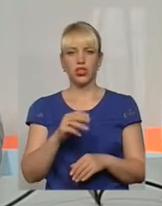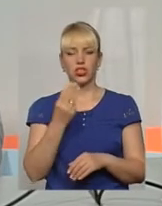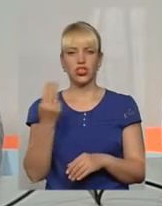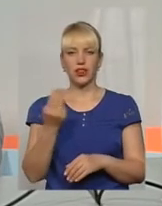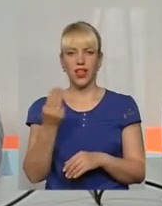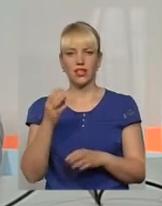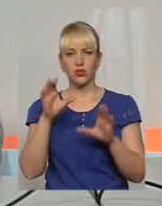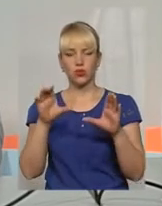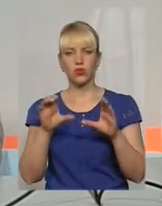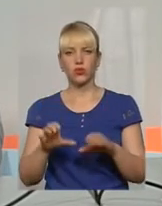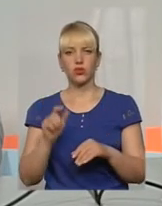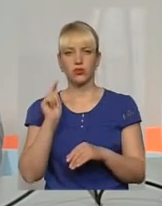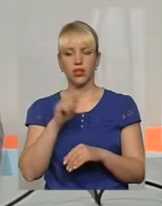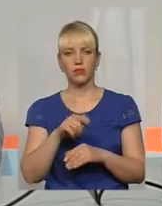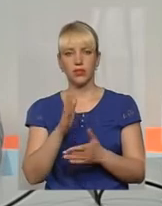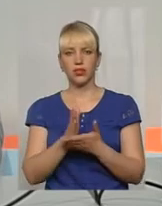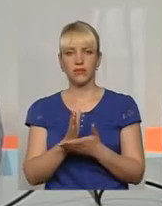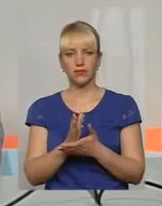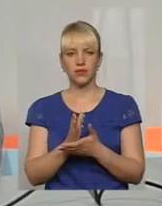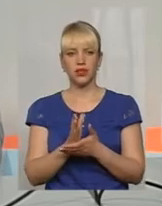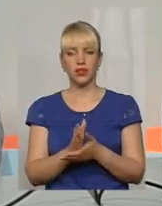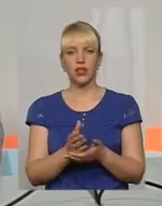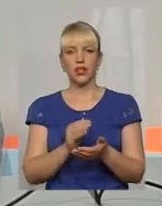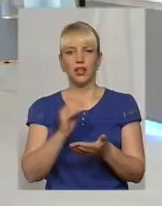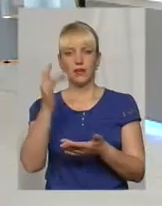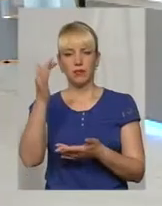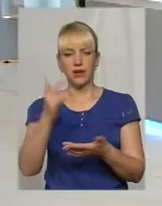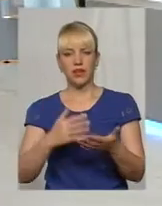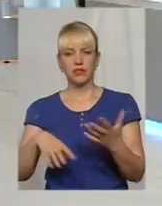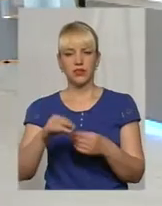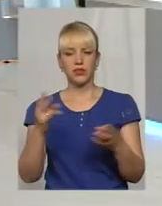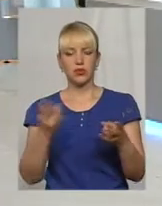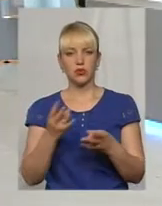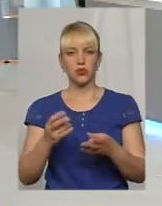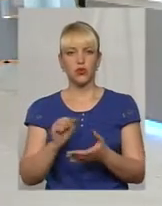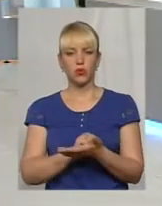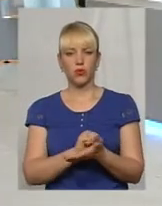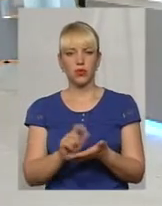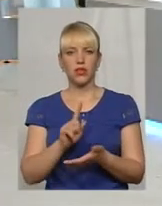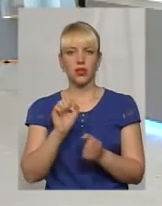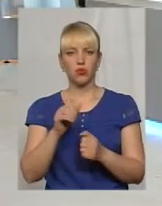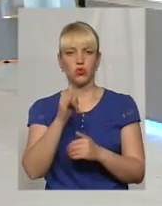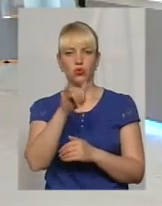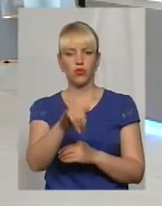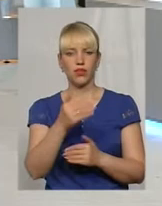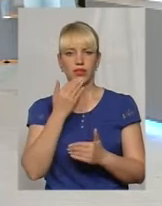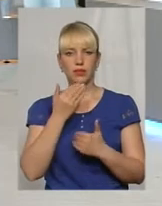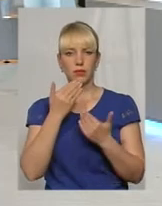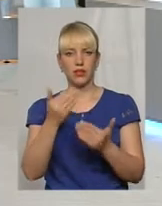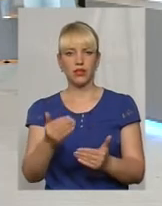кодексу. Там є викладений перелік можливих документів, які можуть вас попросити на кордоні.